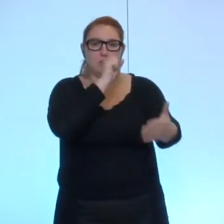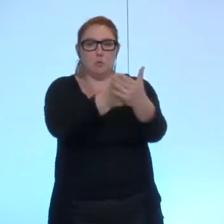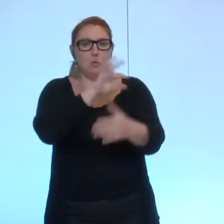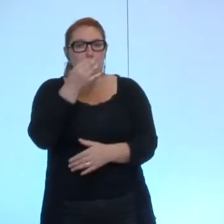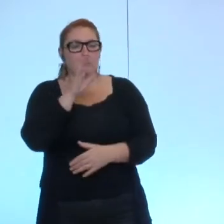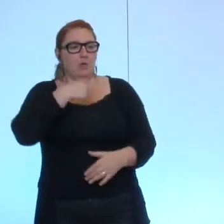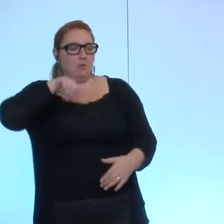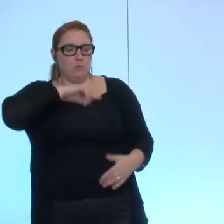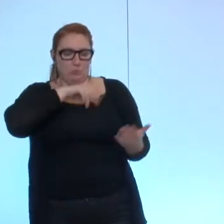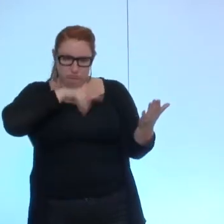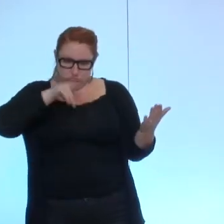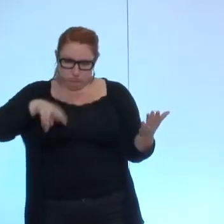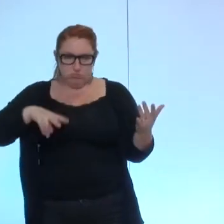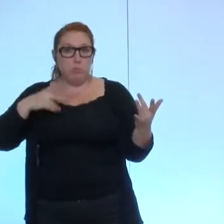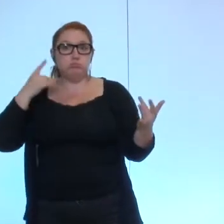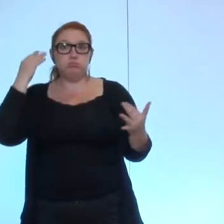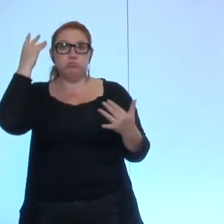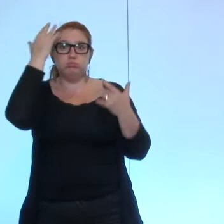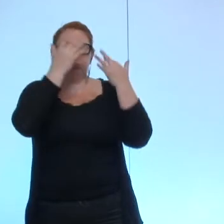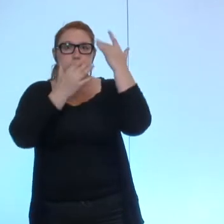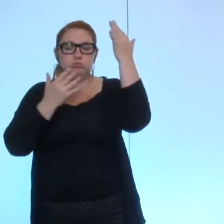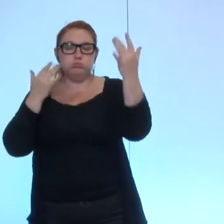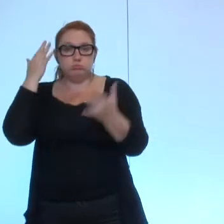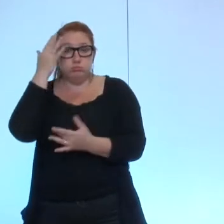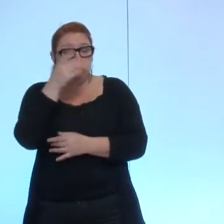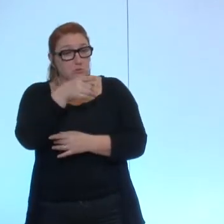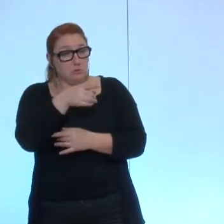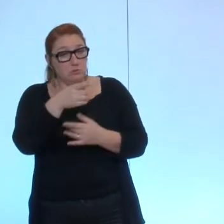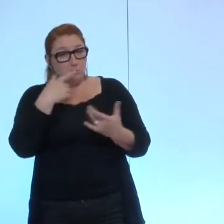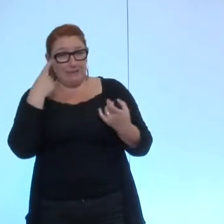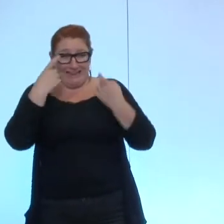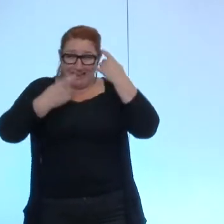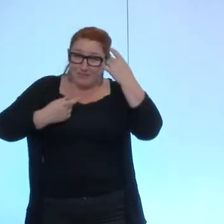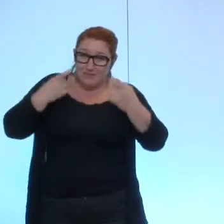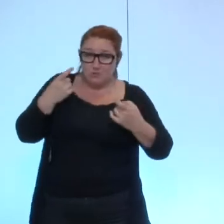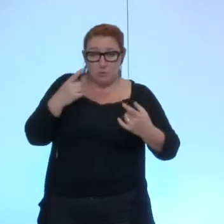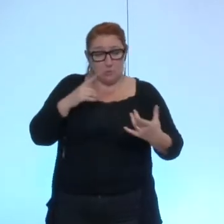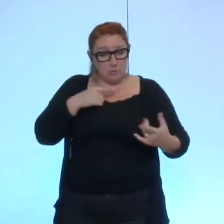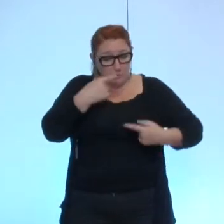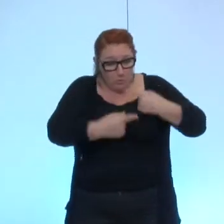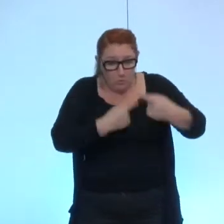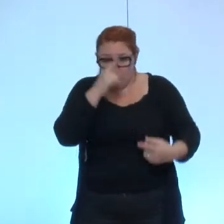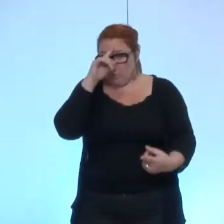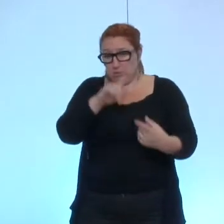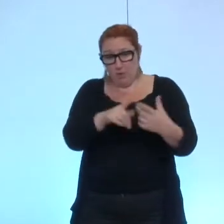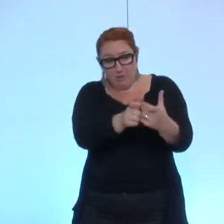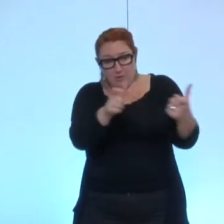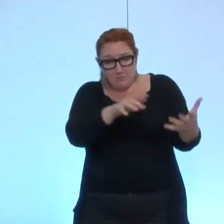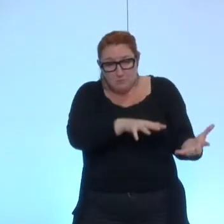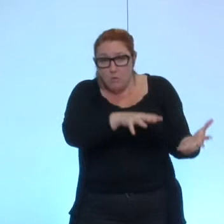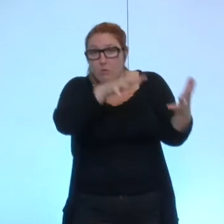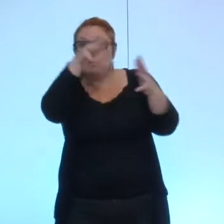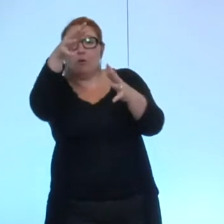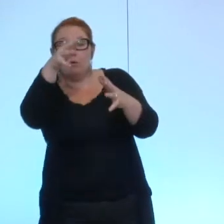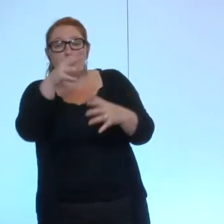inquiets quand nous lisons dans la délibération que vous avez engagé une réflexion sur le devenir de cet établissement que vous